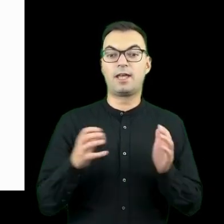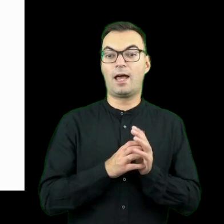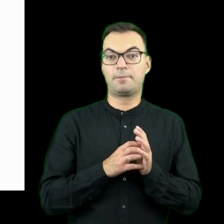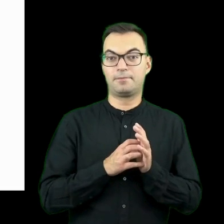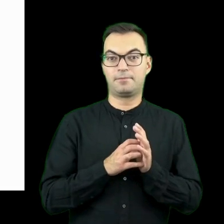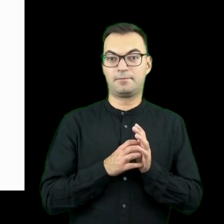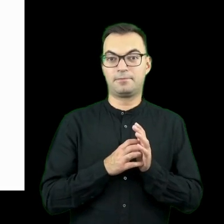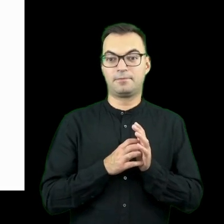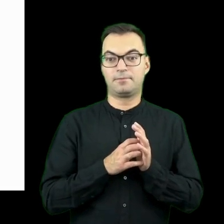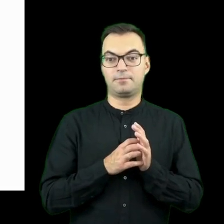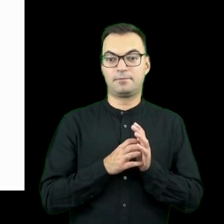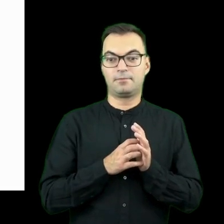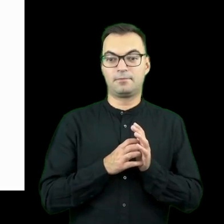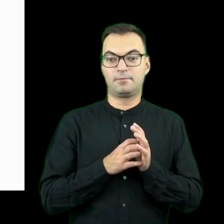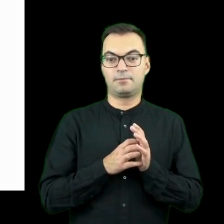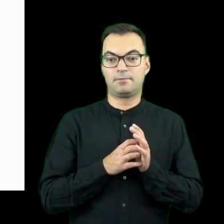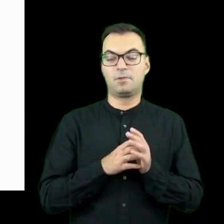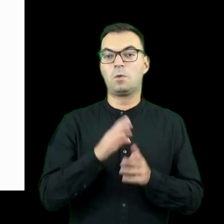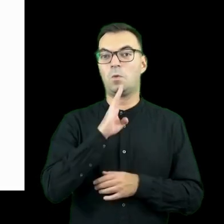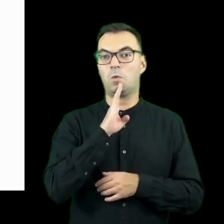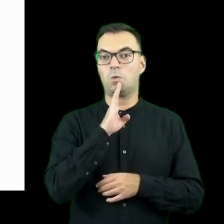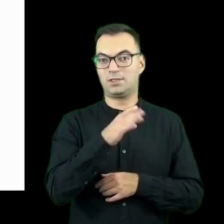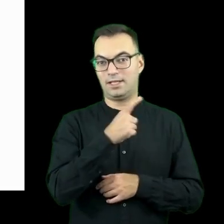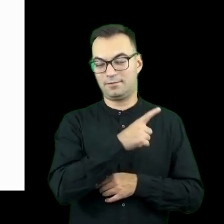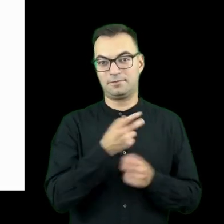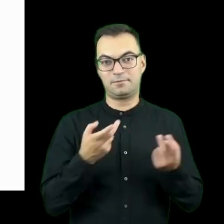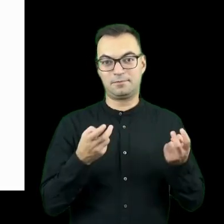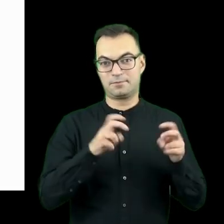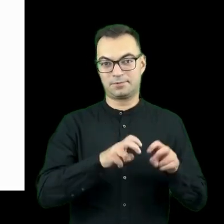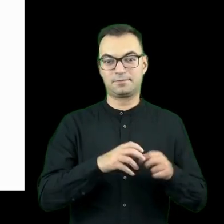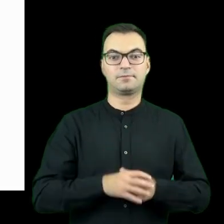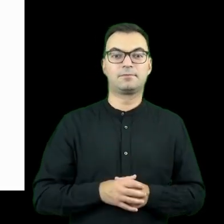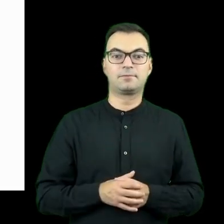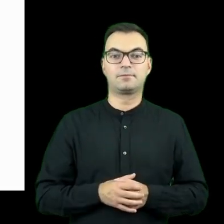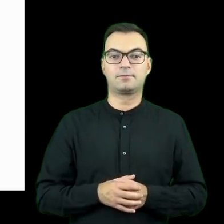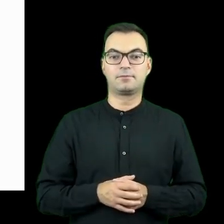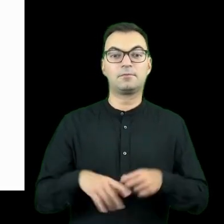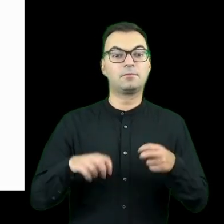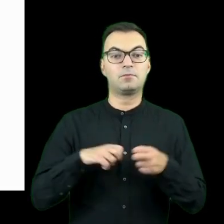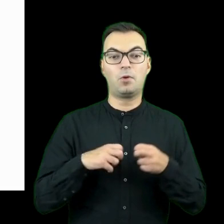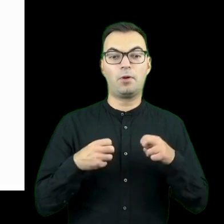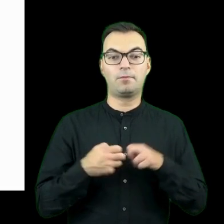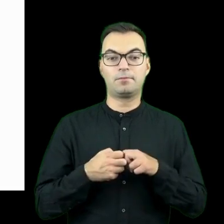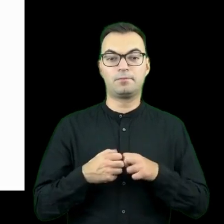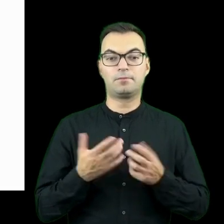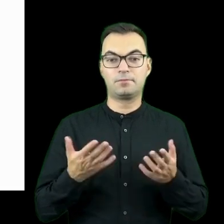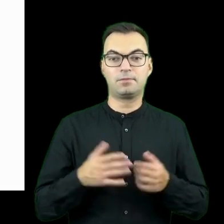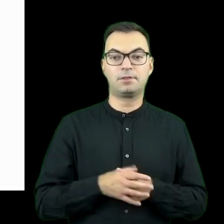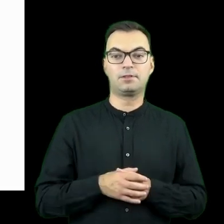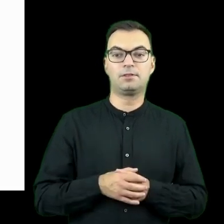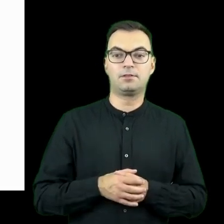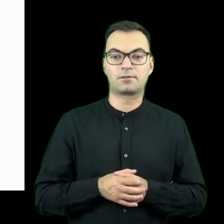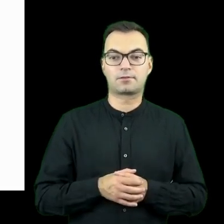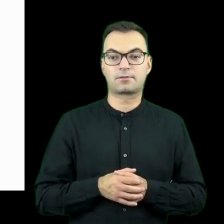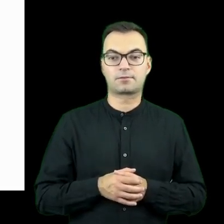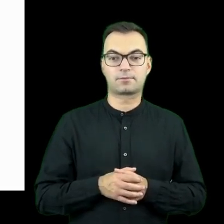Aplikacja, która jest aplikacją w Stanach Zjednoczonych stworzoną. Problem, który był podstawą i to